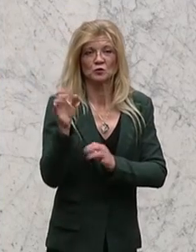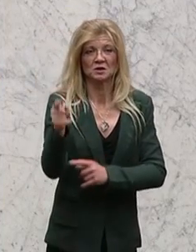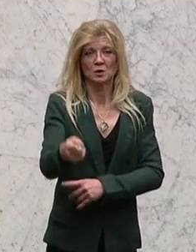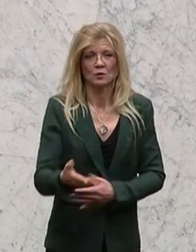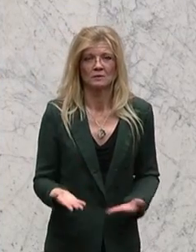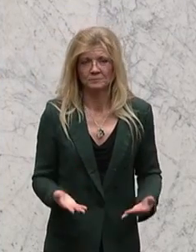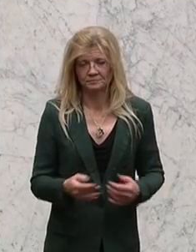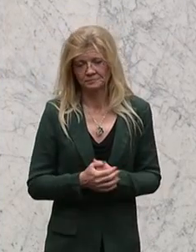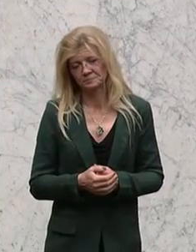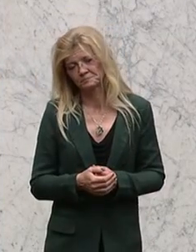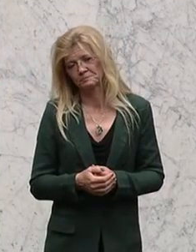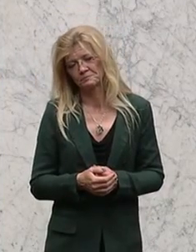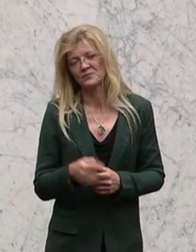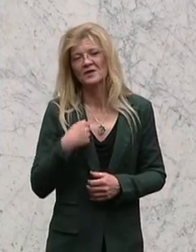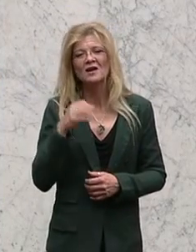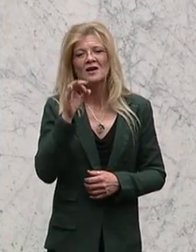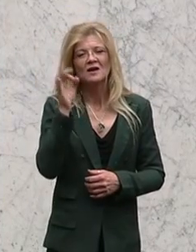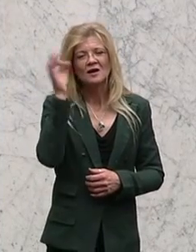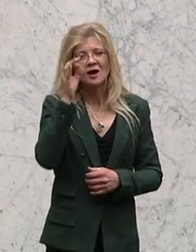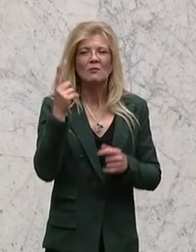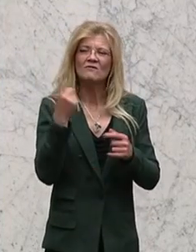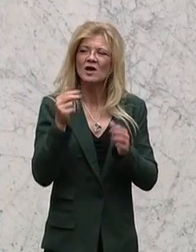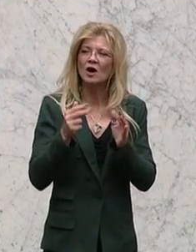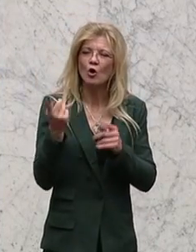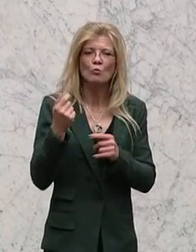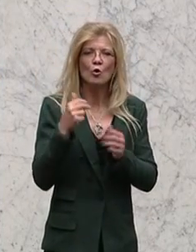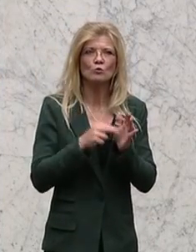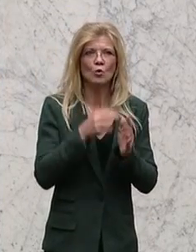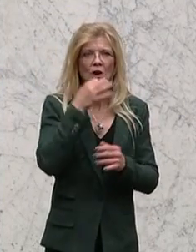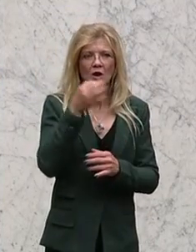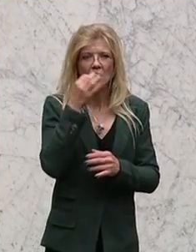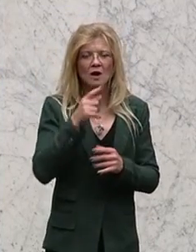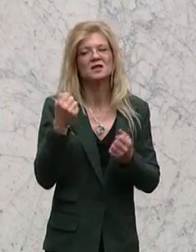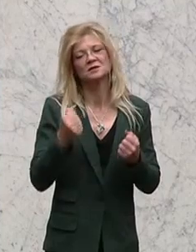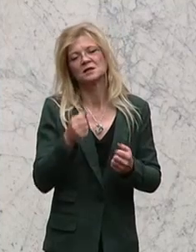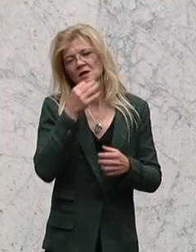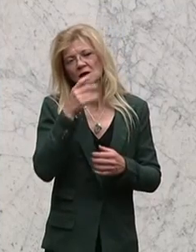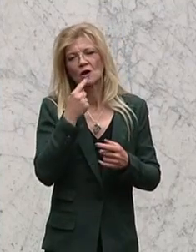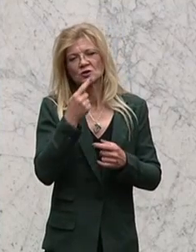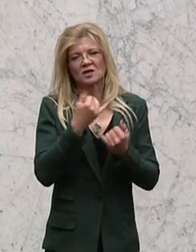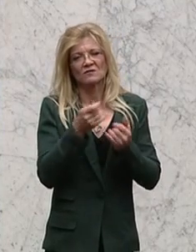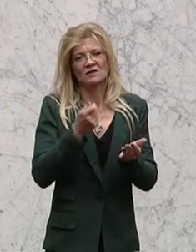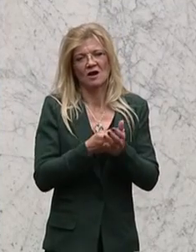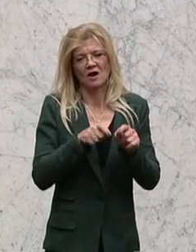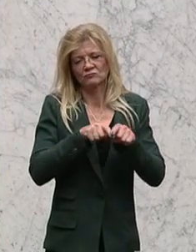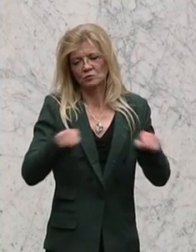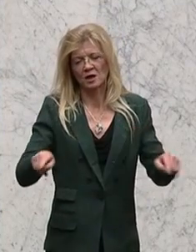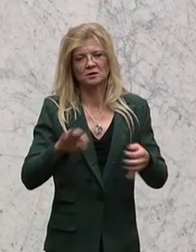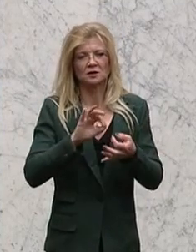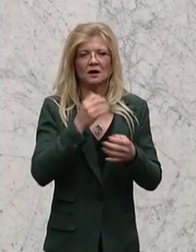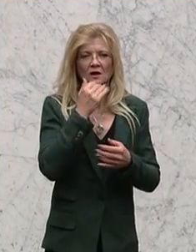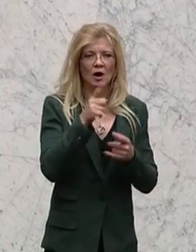Nachredner noch deutlich auf den Unterschied bei der Tarifspreizung eingehen, ob das jetzt die Euro 0 bis 3 oder Euro 5 oder Euro 6 Klasse bei den LKWs ist.